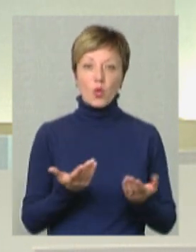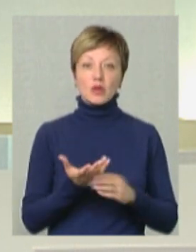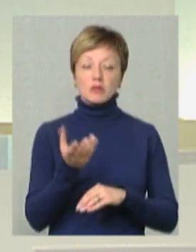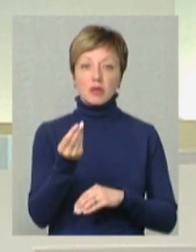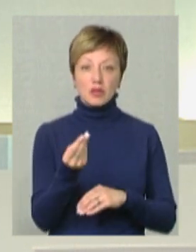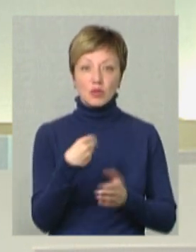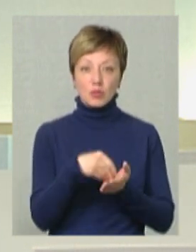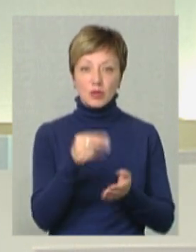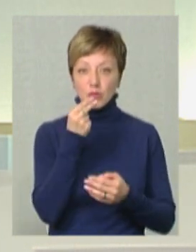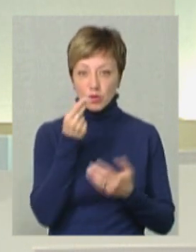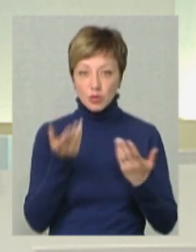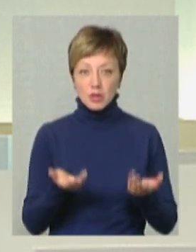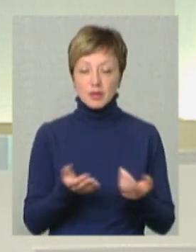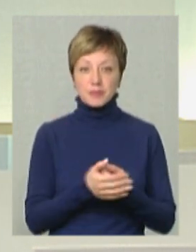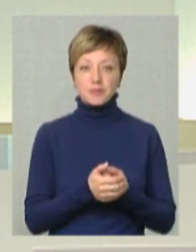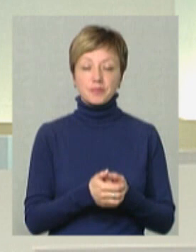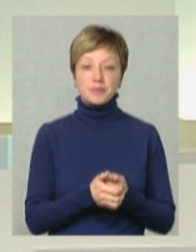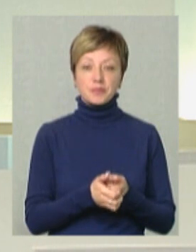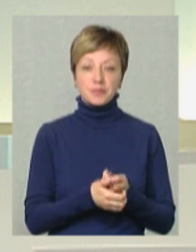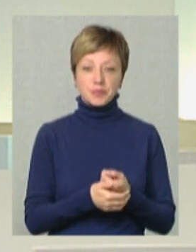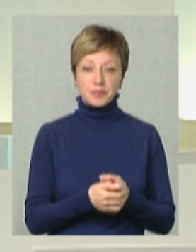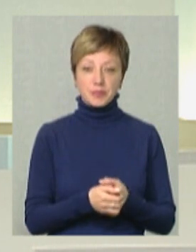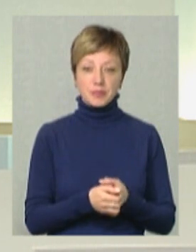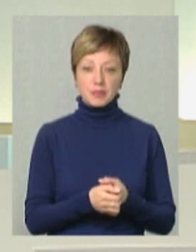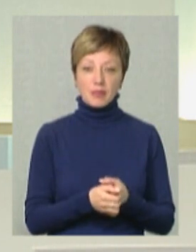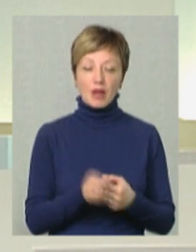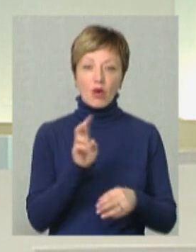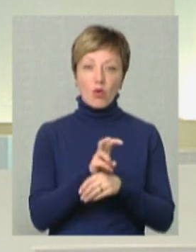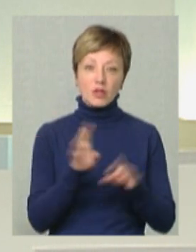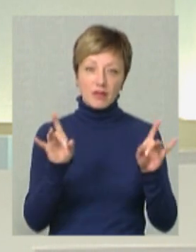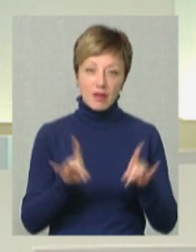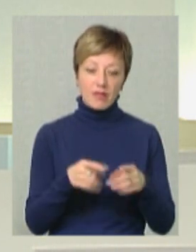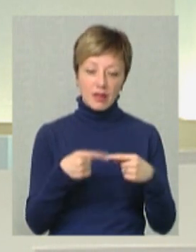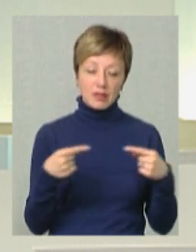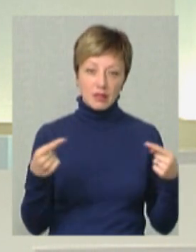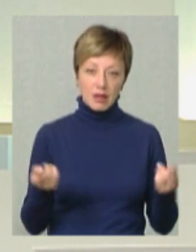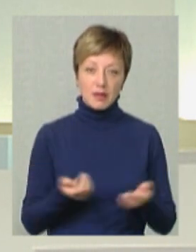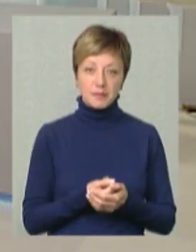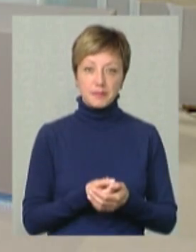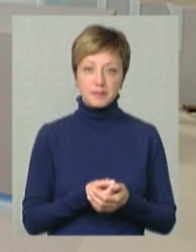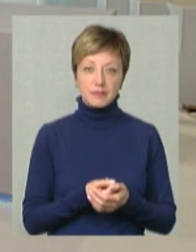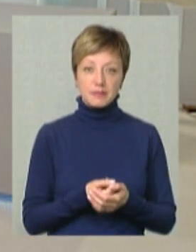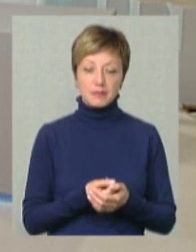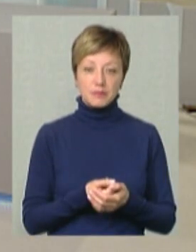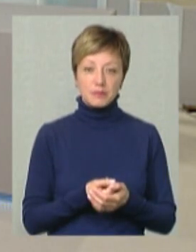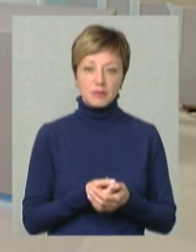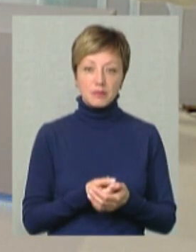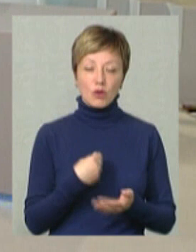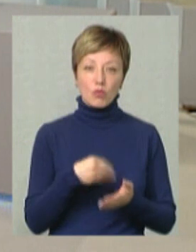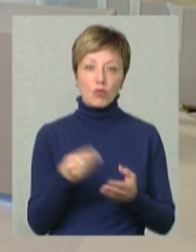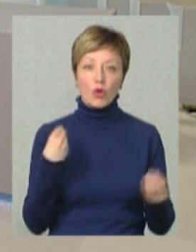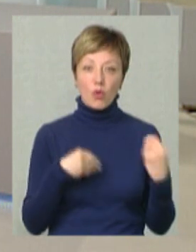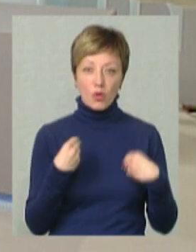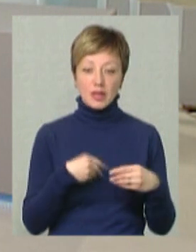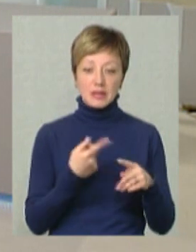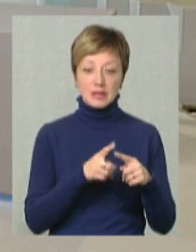він купляє продукти, ходить в кафе і так далі. Тобто купляє одяг, і